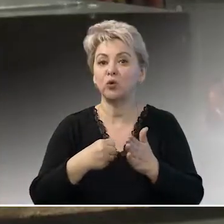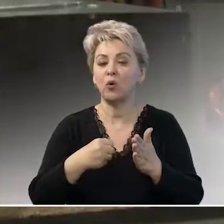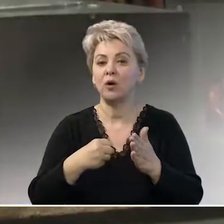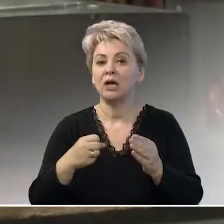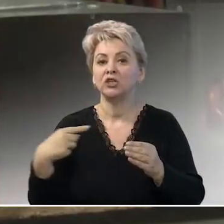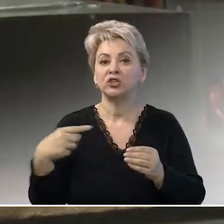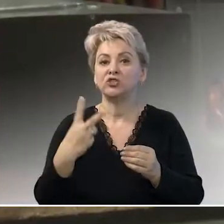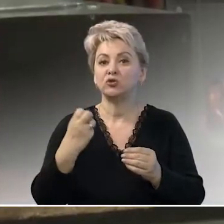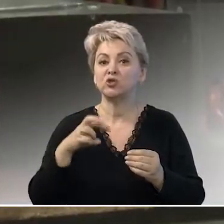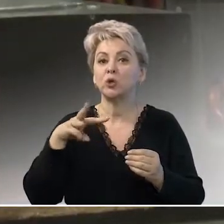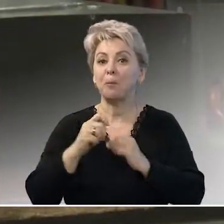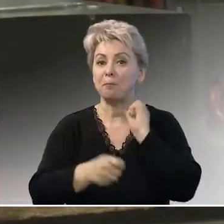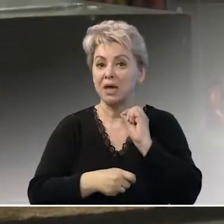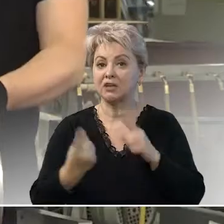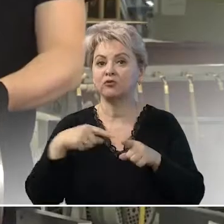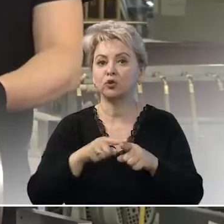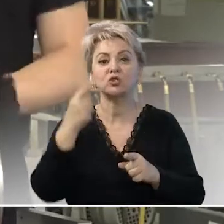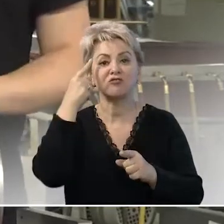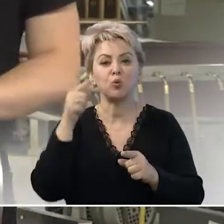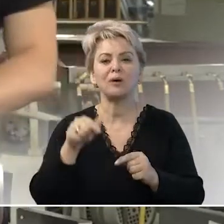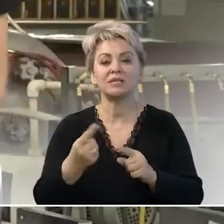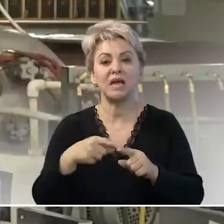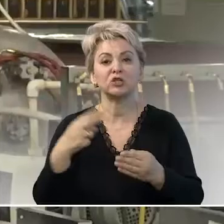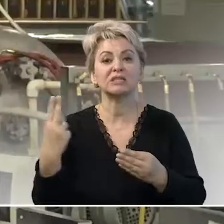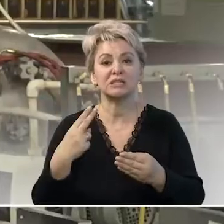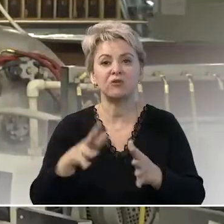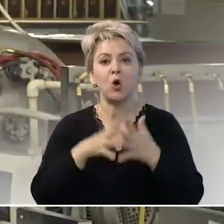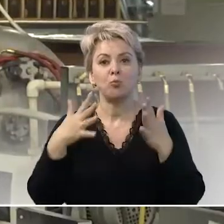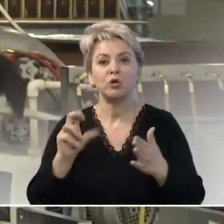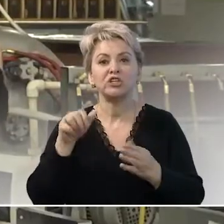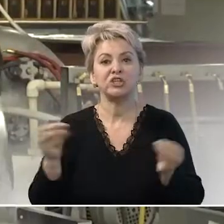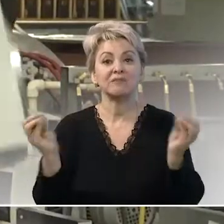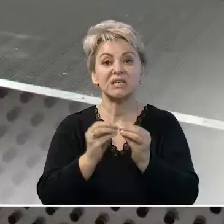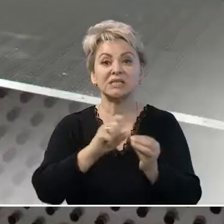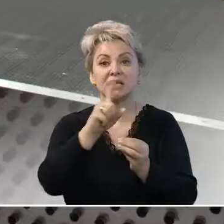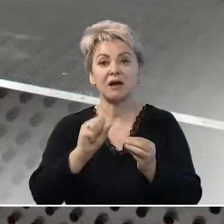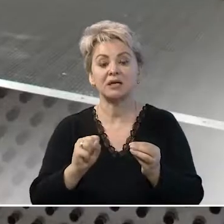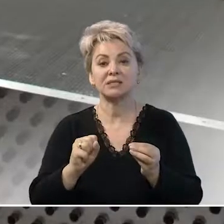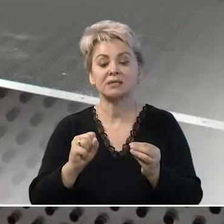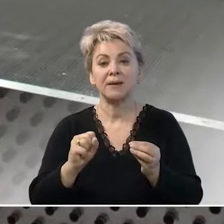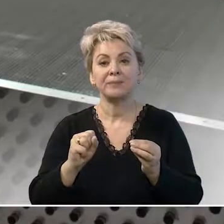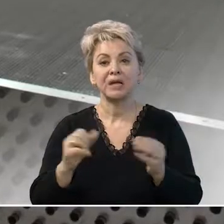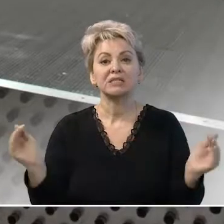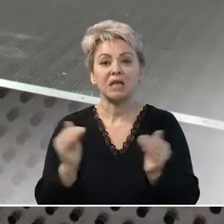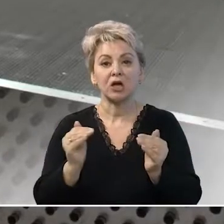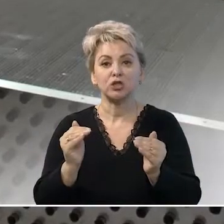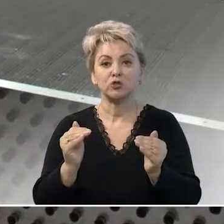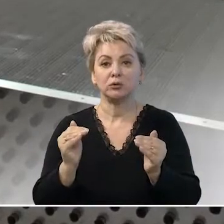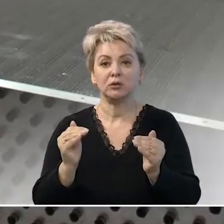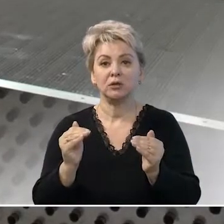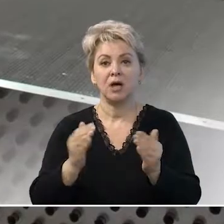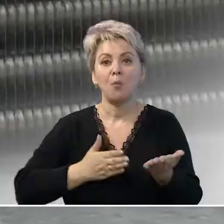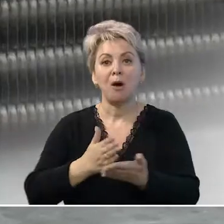1200 метров. То есть вдумайтесь только в эти цифры, более чем в 10 раз сокращен